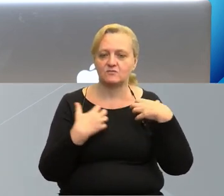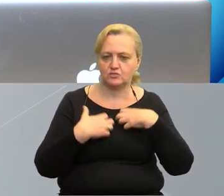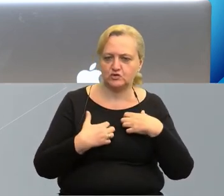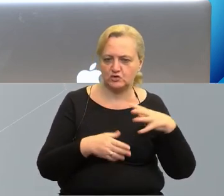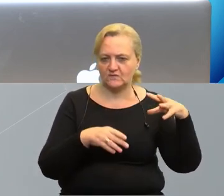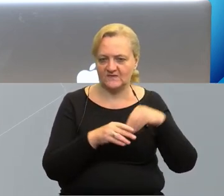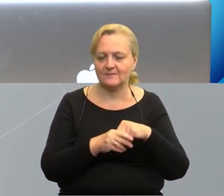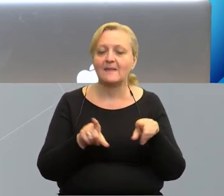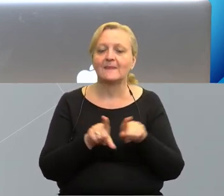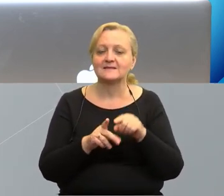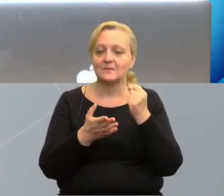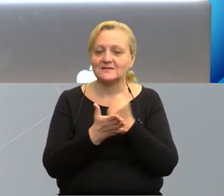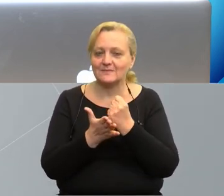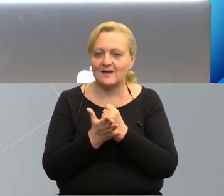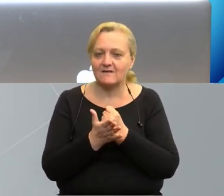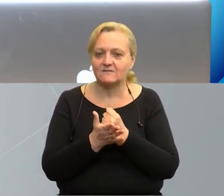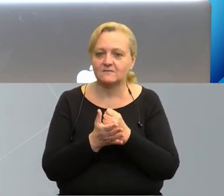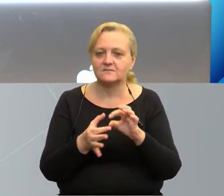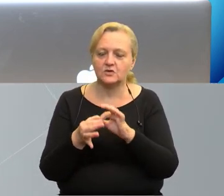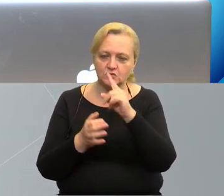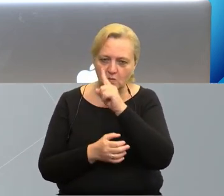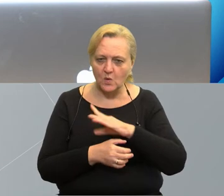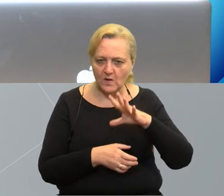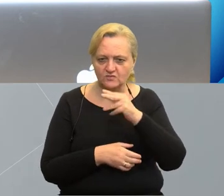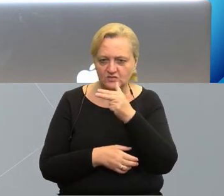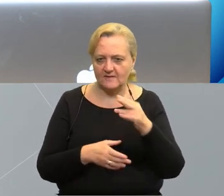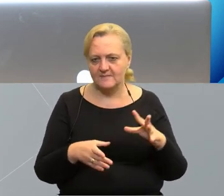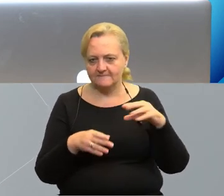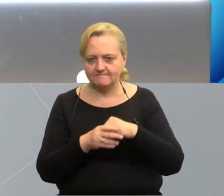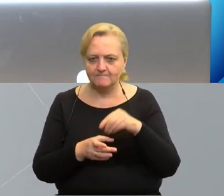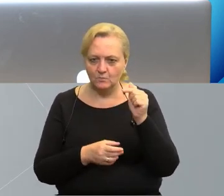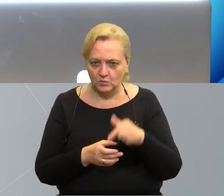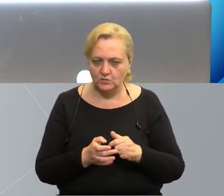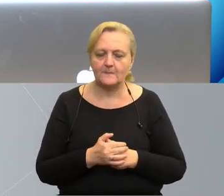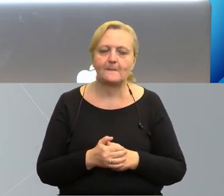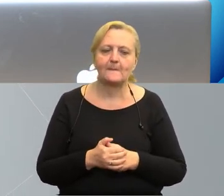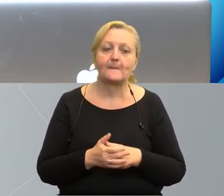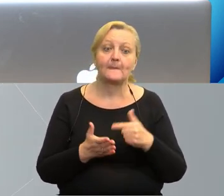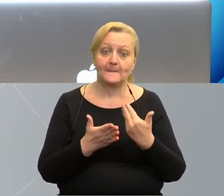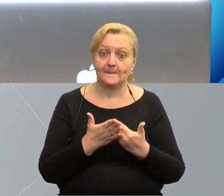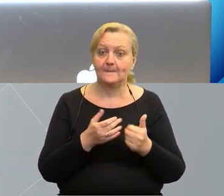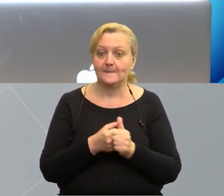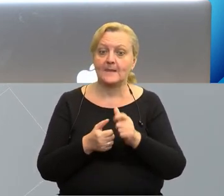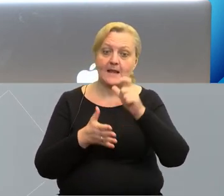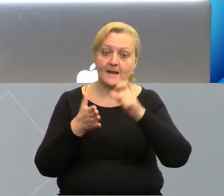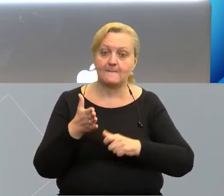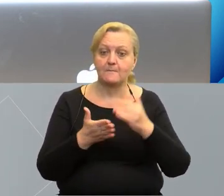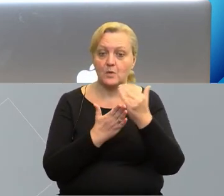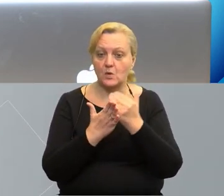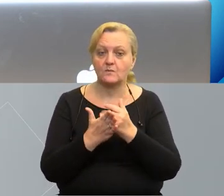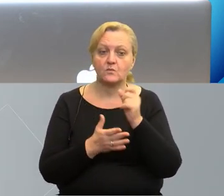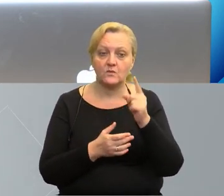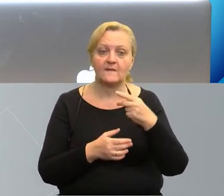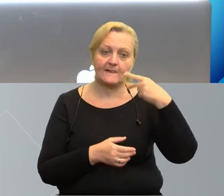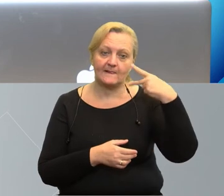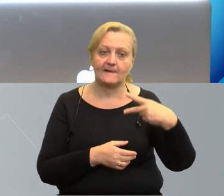oraz sprawy związane z kwestiami społecznymi. Dlatego na liście każdego z programów znalazły